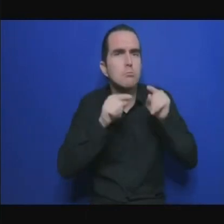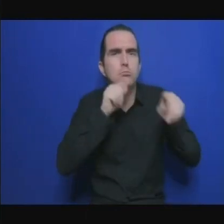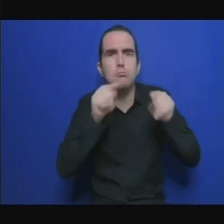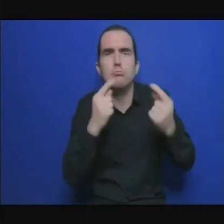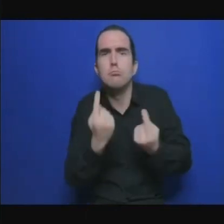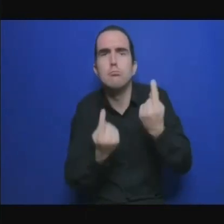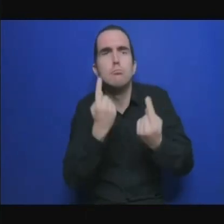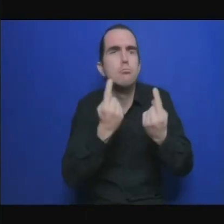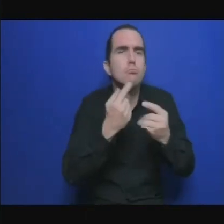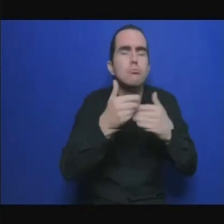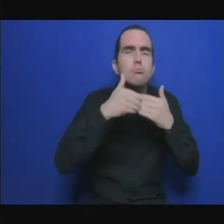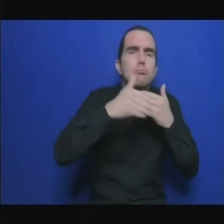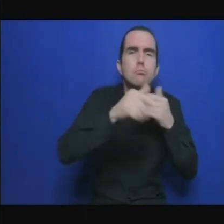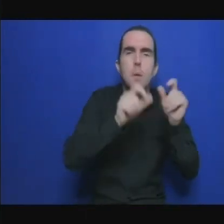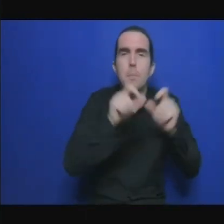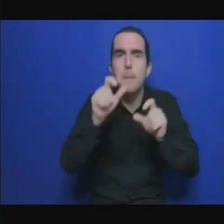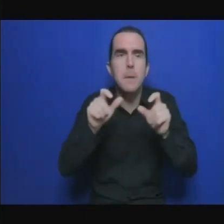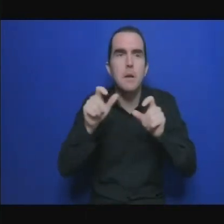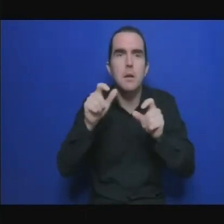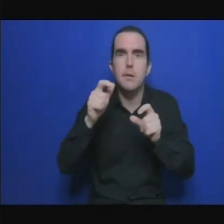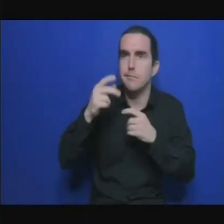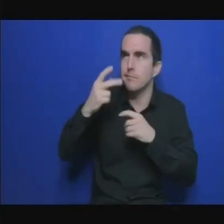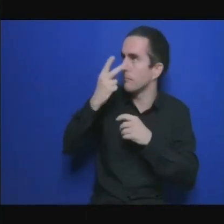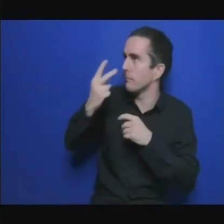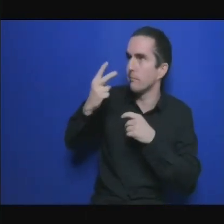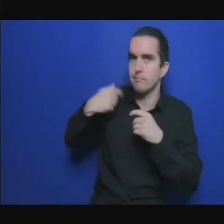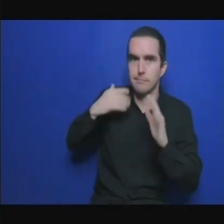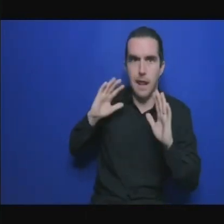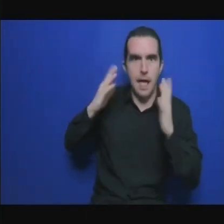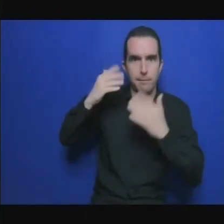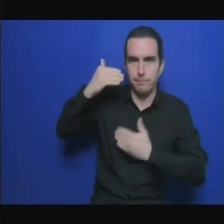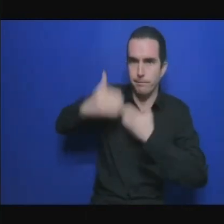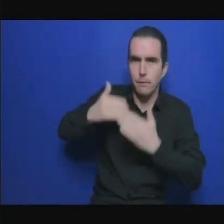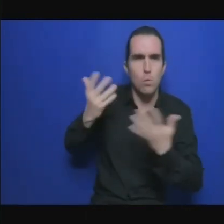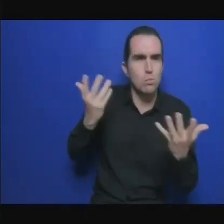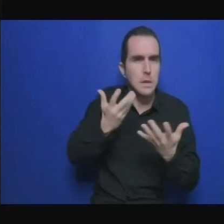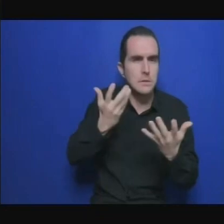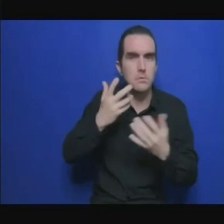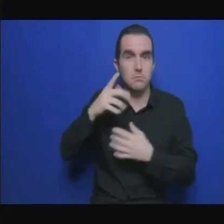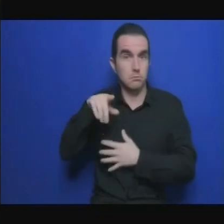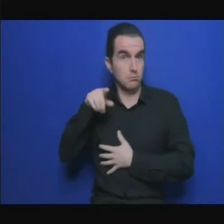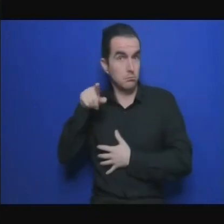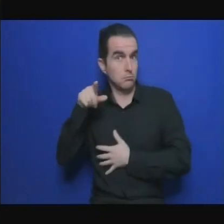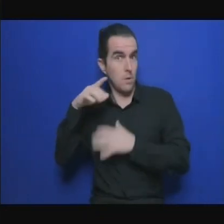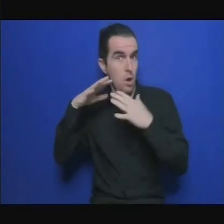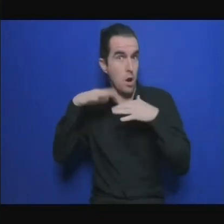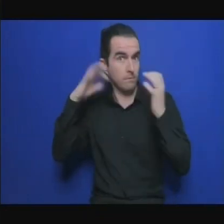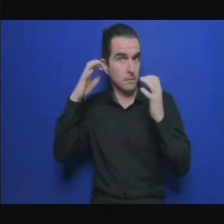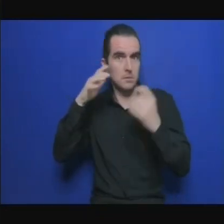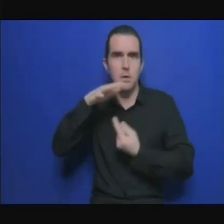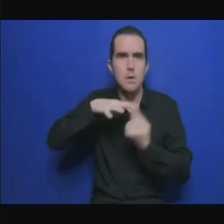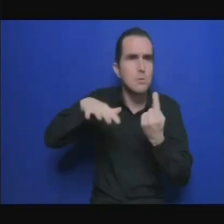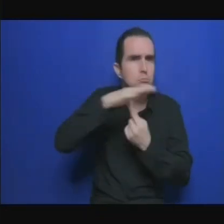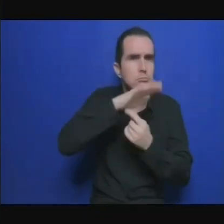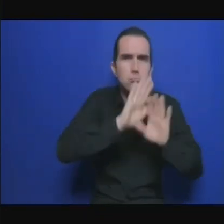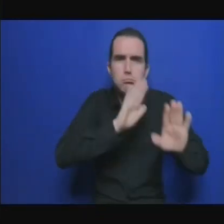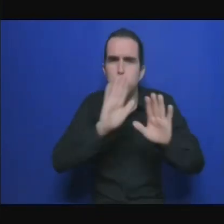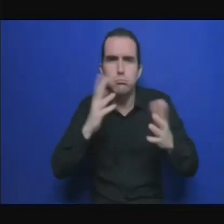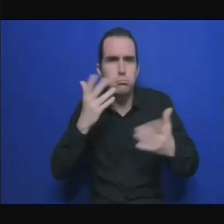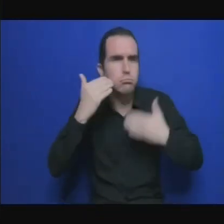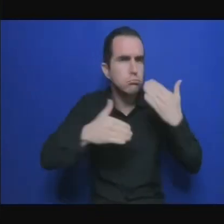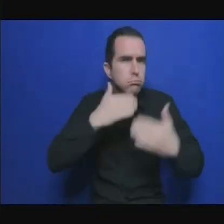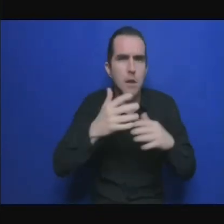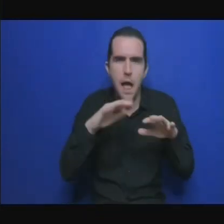afin que le processus soit équitable juste pour vous pour l'Afrique sur ce merci infiniment